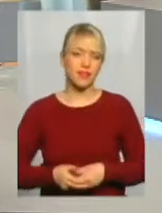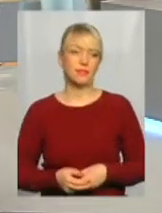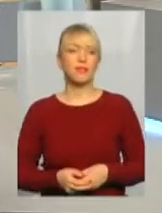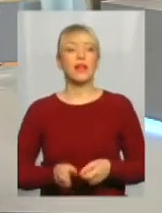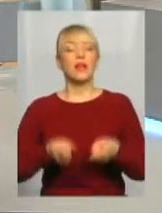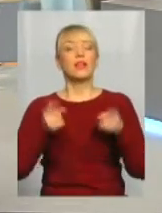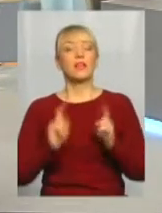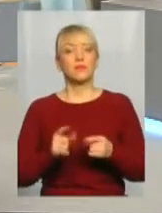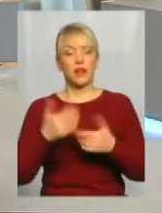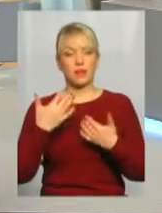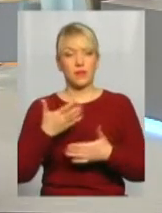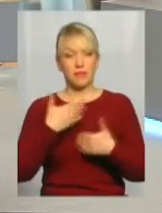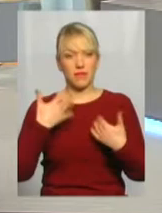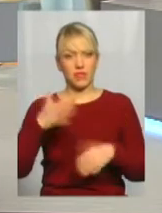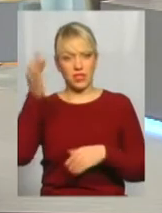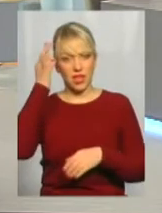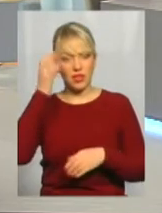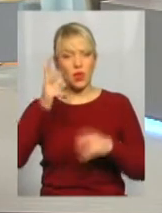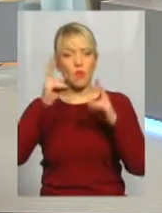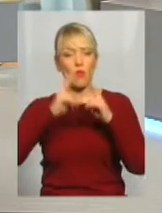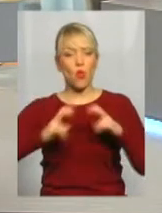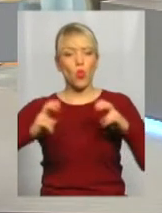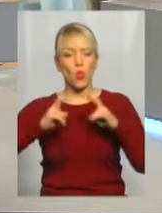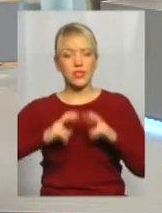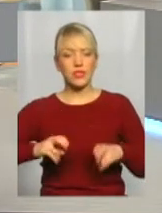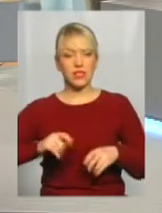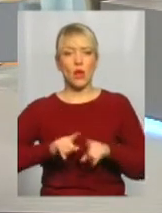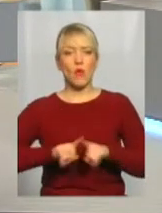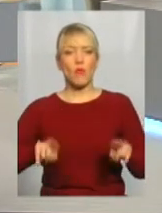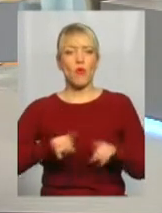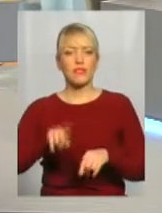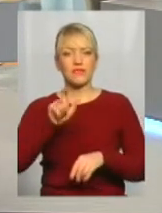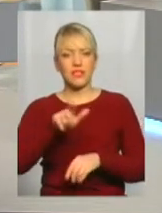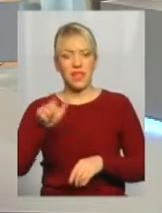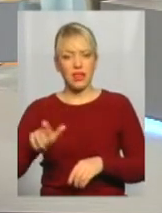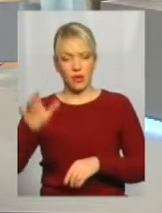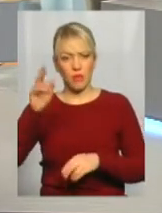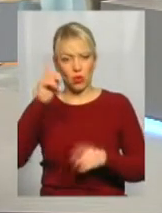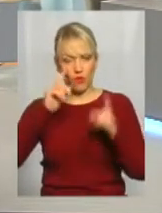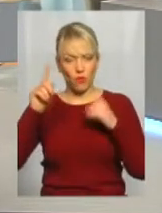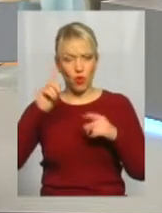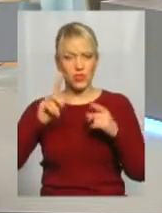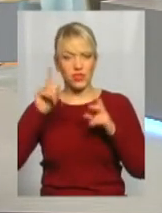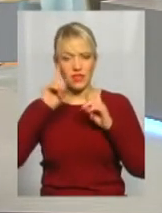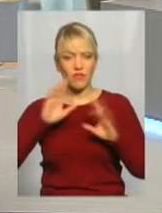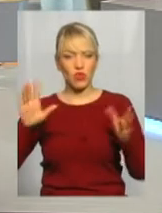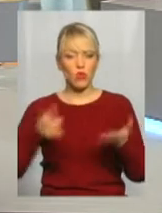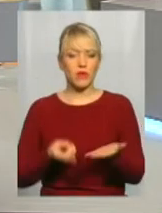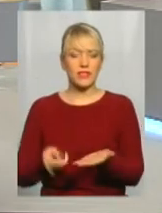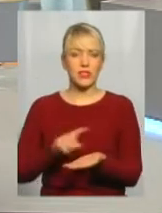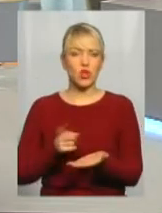насправді ми вже згадували про дослідження про світянами, творчості і невідомих сторінок життя